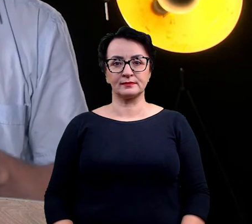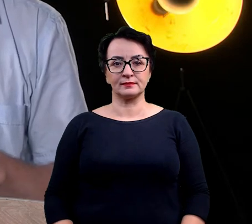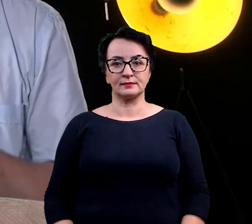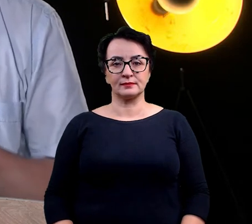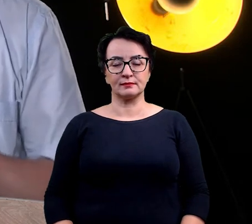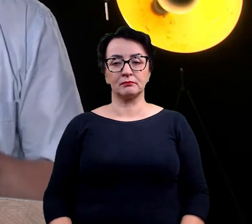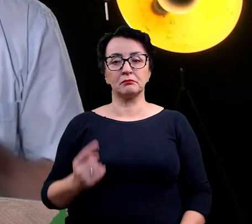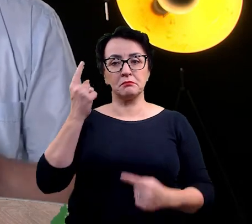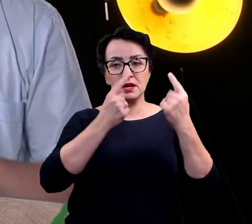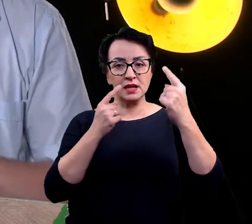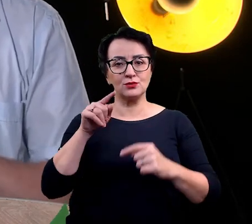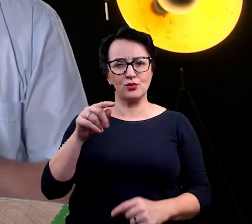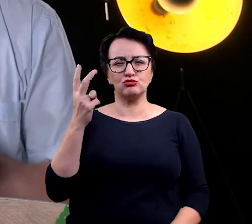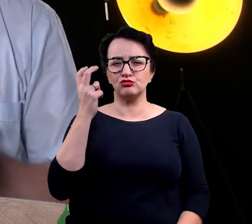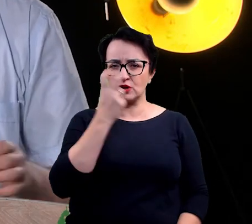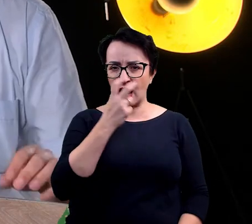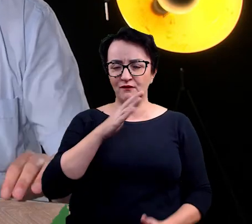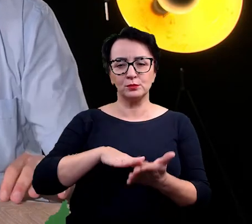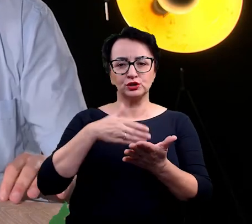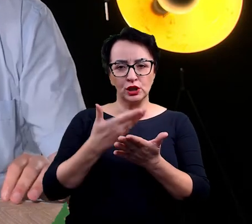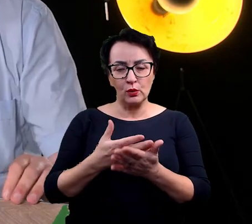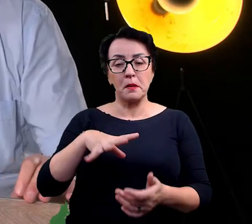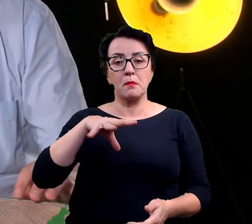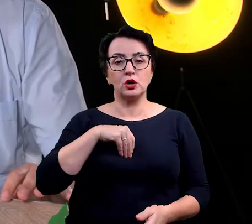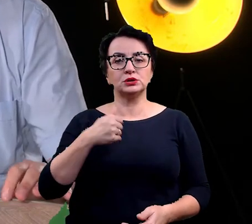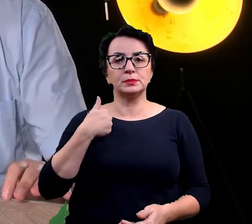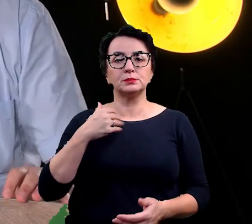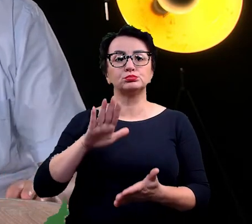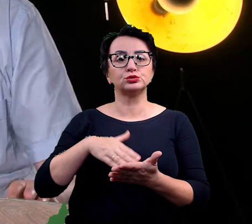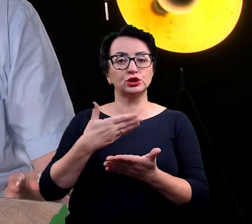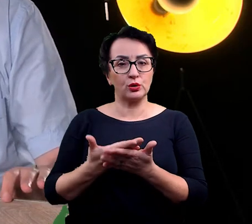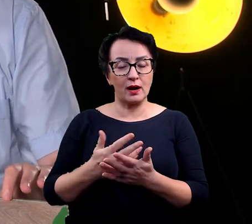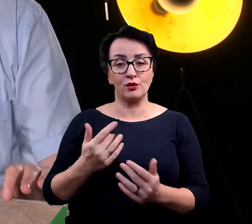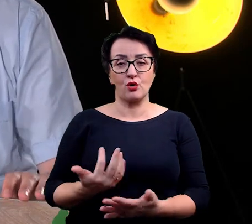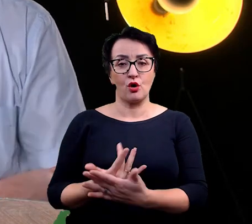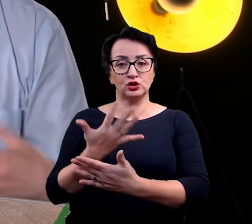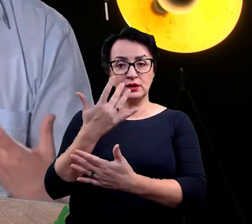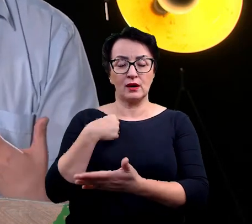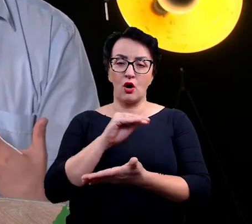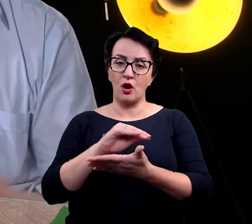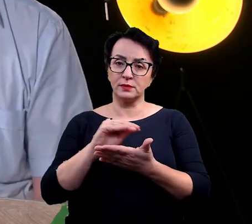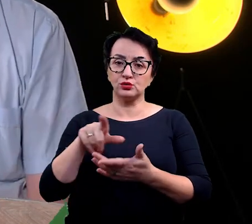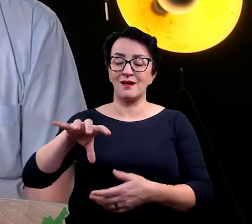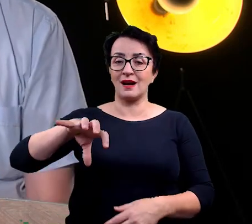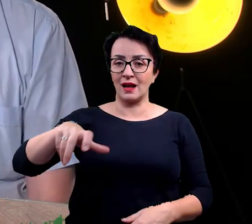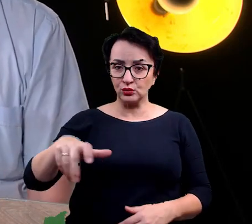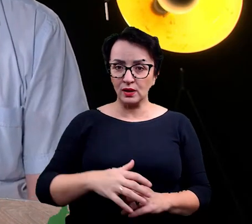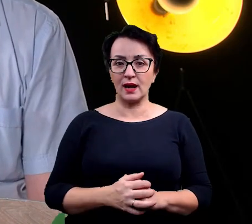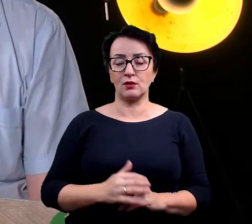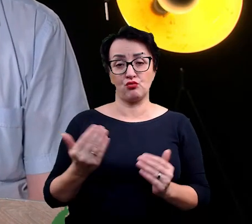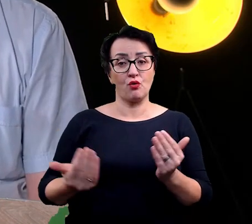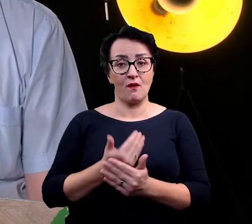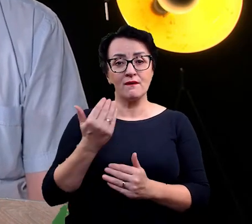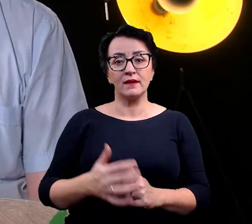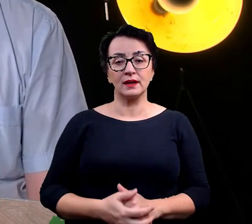Myślę, że takim ciekawym przykładem może być przykład rośliny, którą udało nam się opisać jako gatunek, nowy gatunek